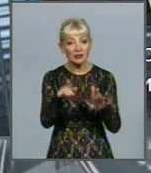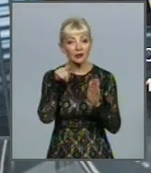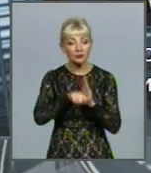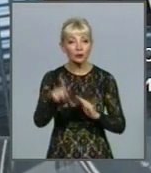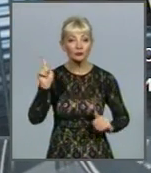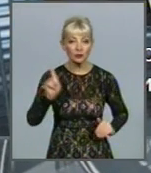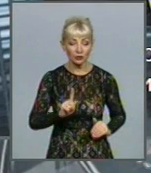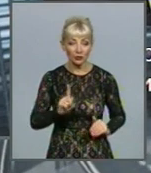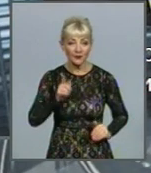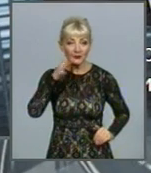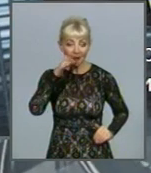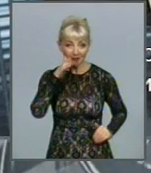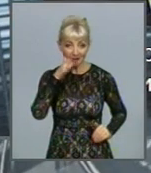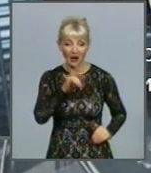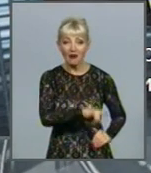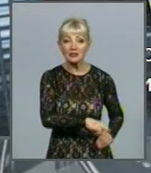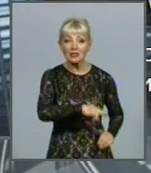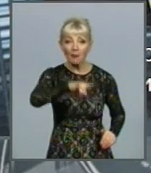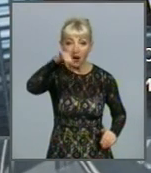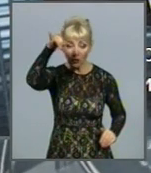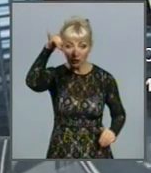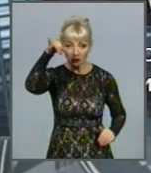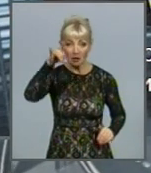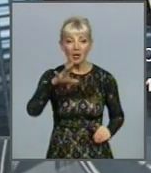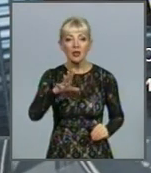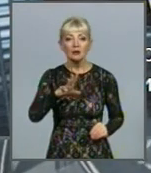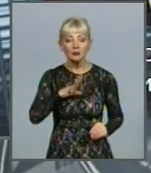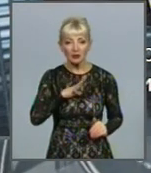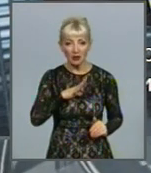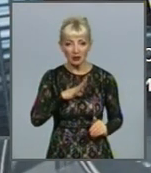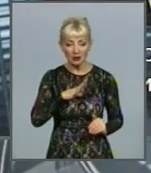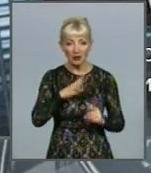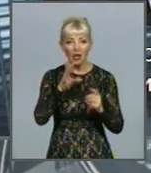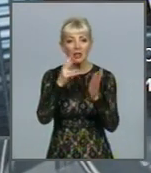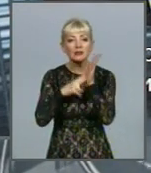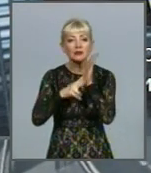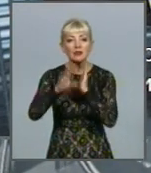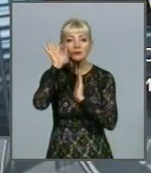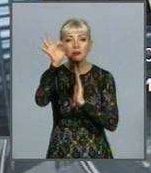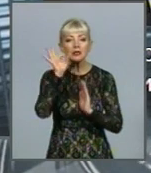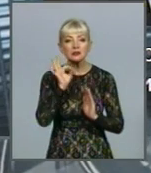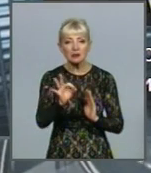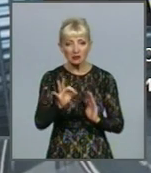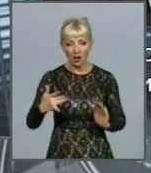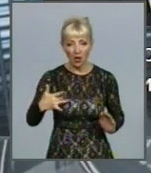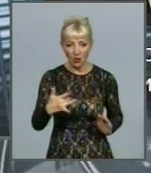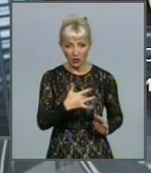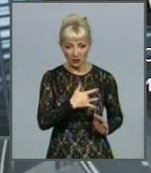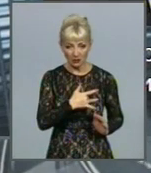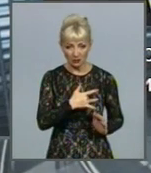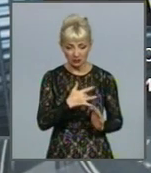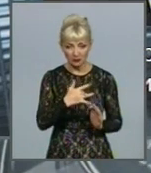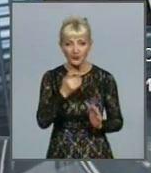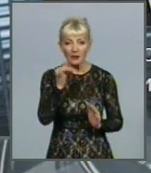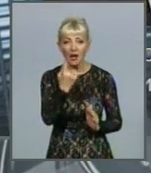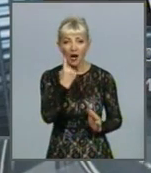коли самоліт злітав, було поражено около 70% легких. І